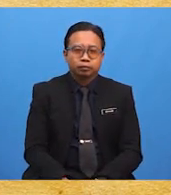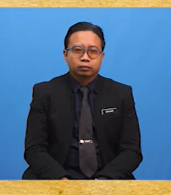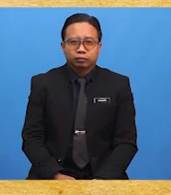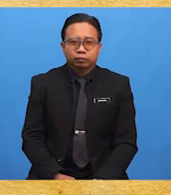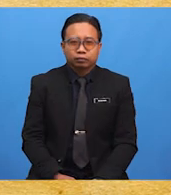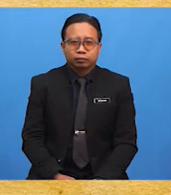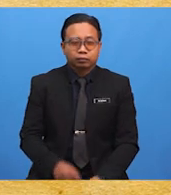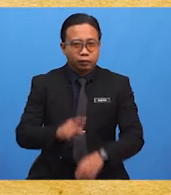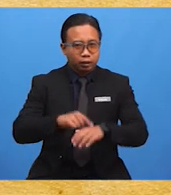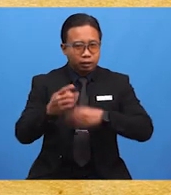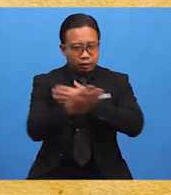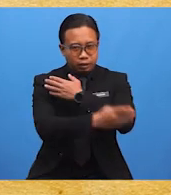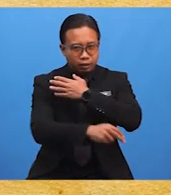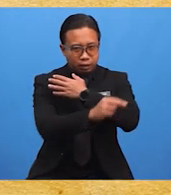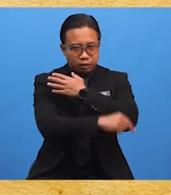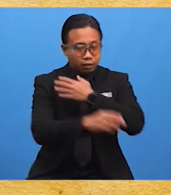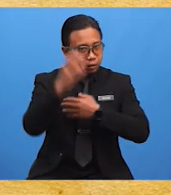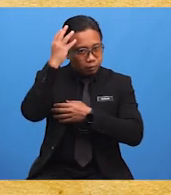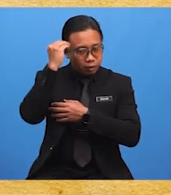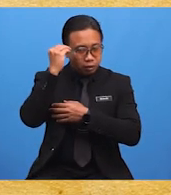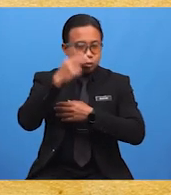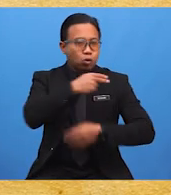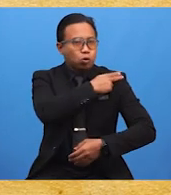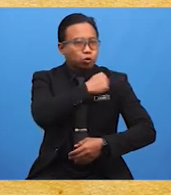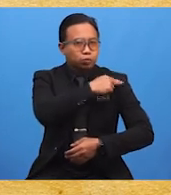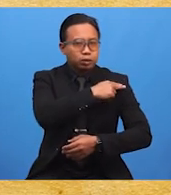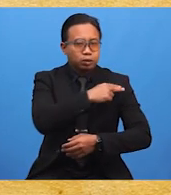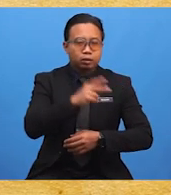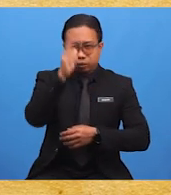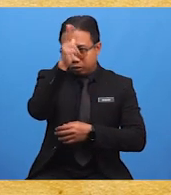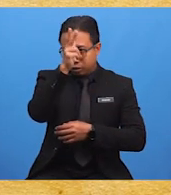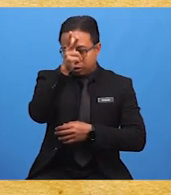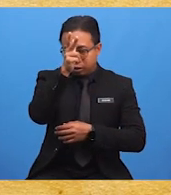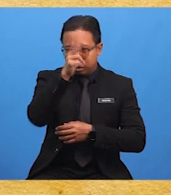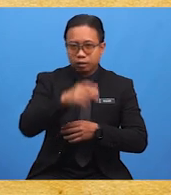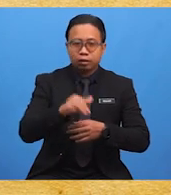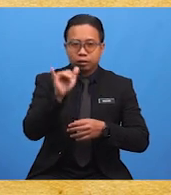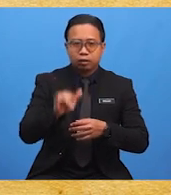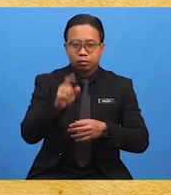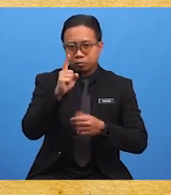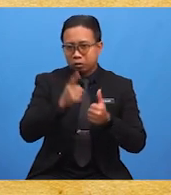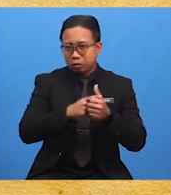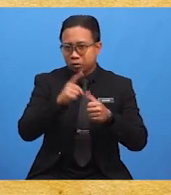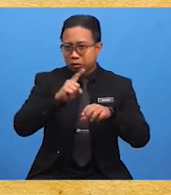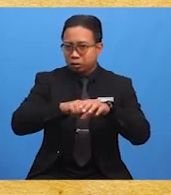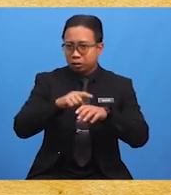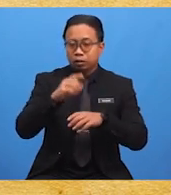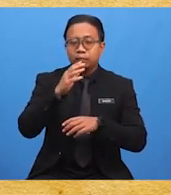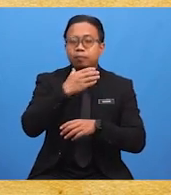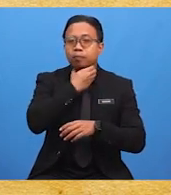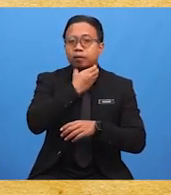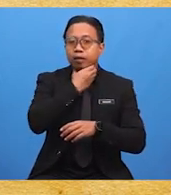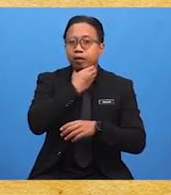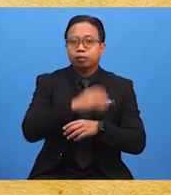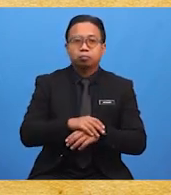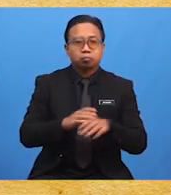di negeri-negeri Melayu, hospital kerajaan yang pertama dibina di Taipeng, Perak pada